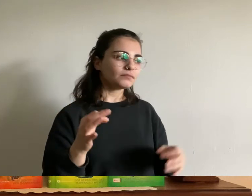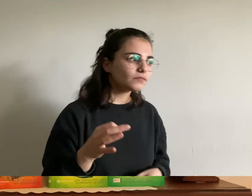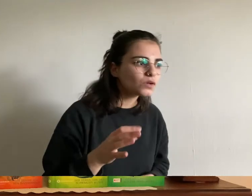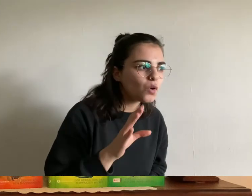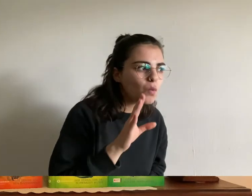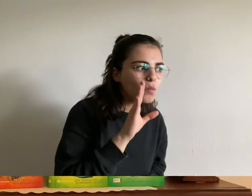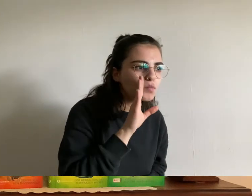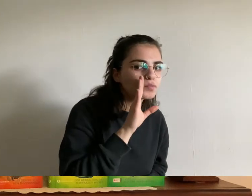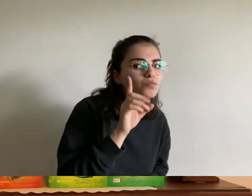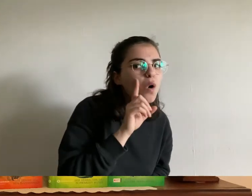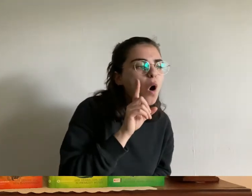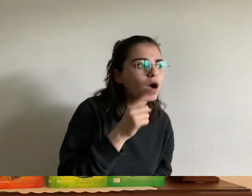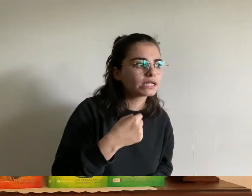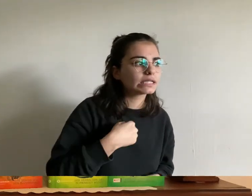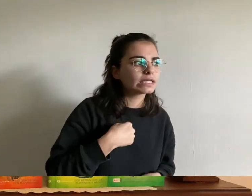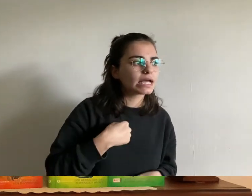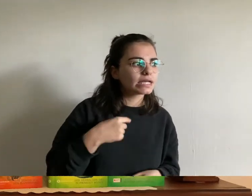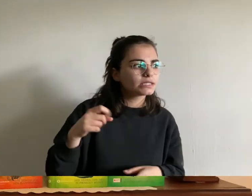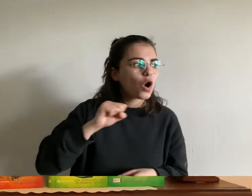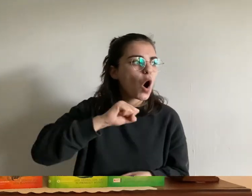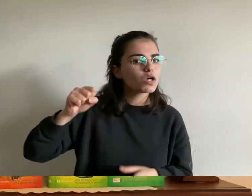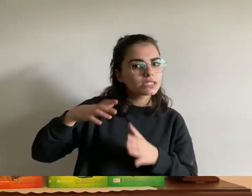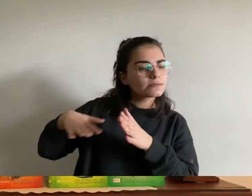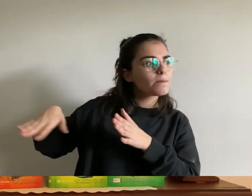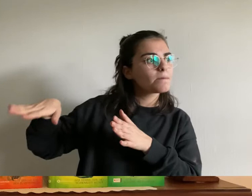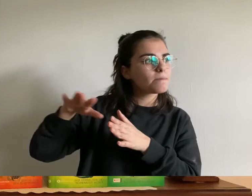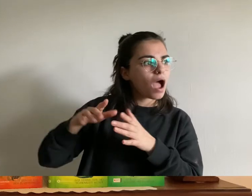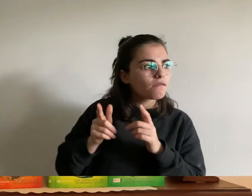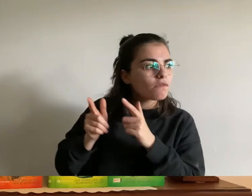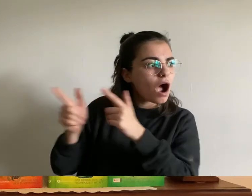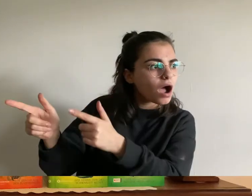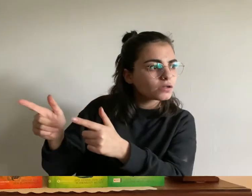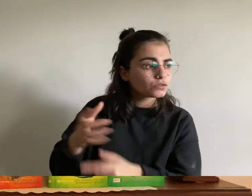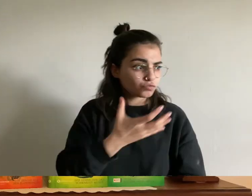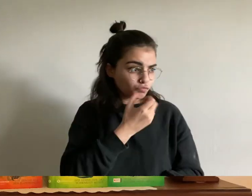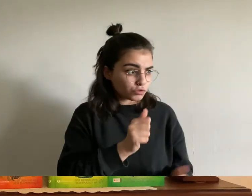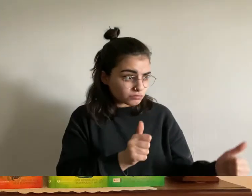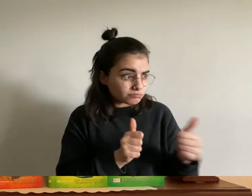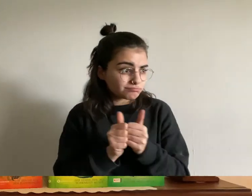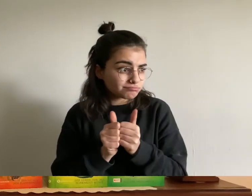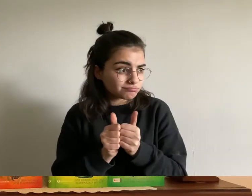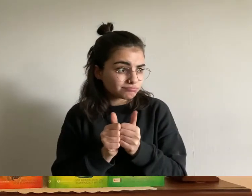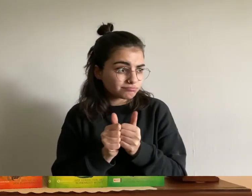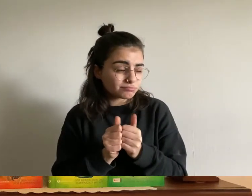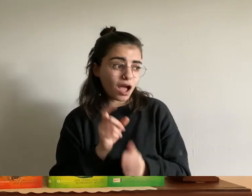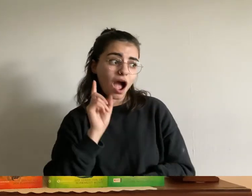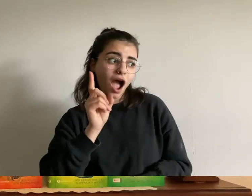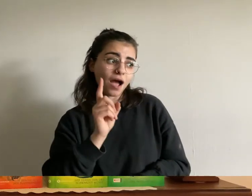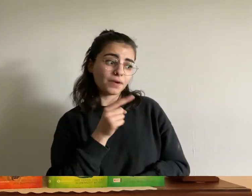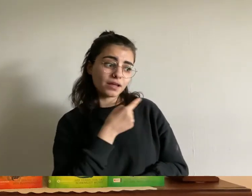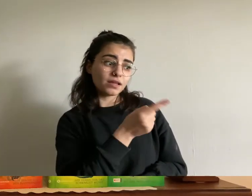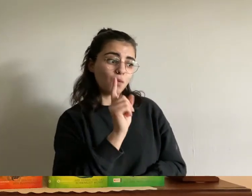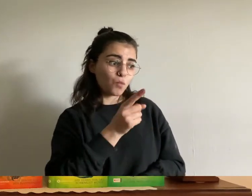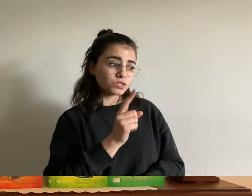richtung küste weiterfahren wollt ihr mich nicht begleiten ich nehme euch gerne ein stück mit wenn ihr mir dafür von euren abenteuern